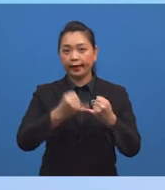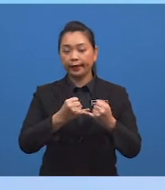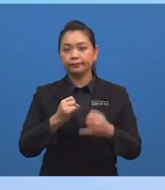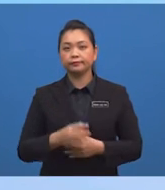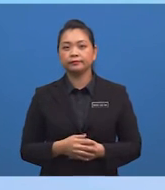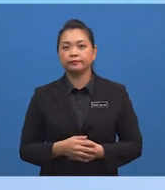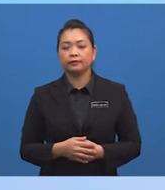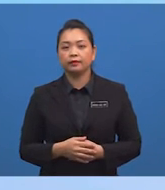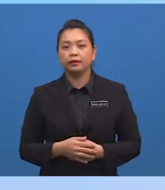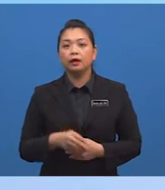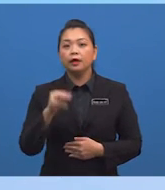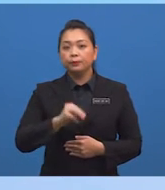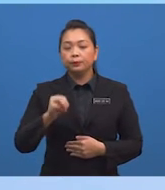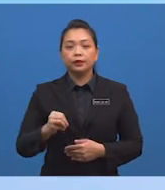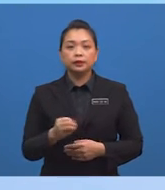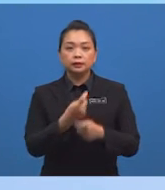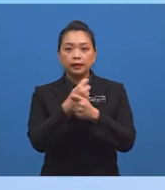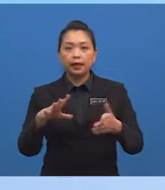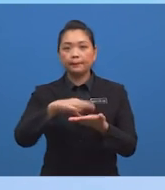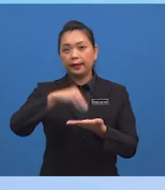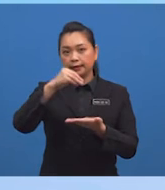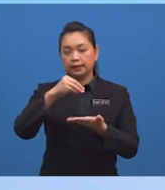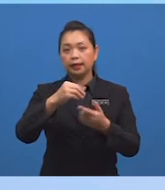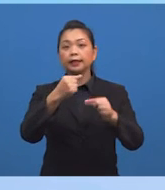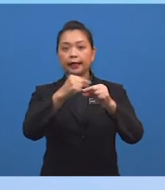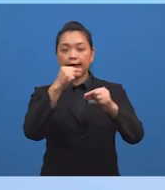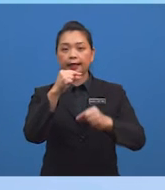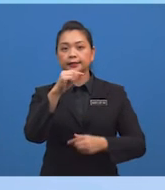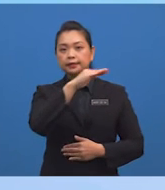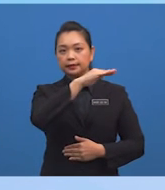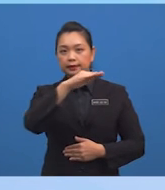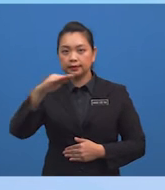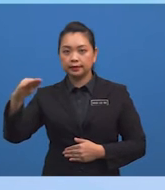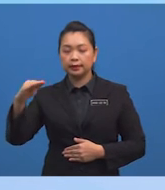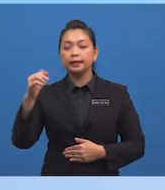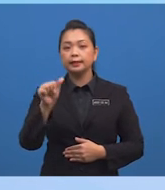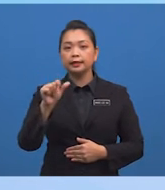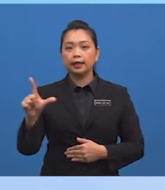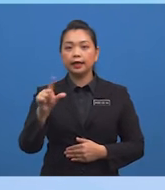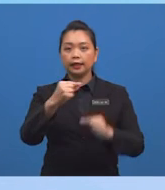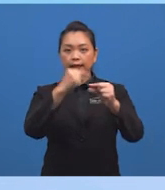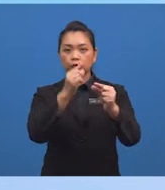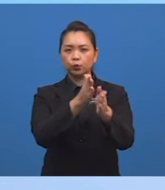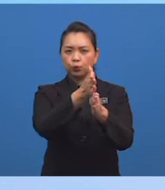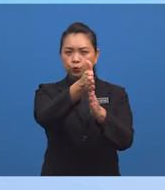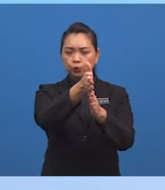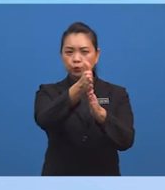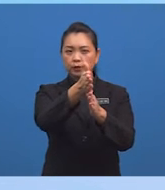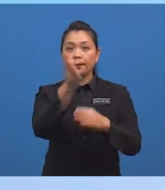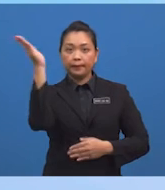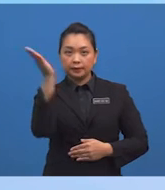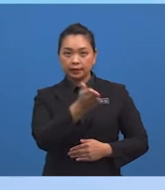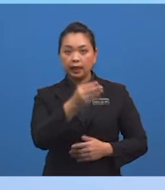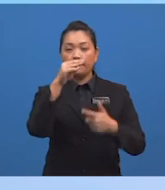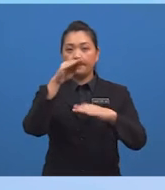Murid-murid telah belajar bahawa garis rentas lintang ialah garis lurus yang bersilang pada